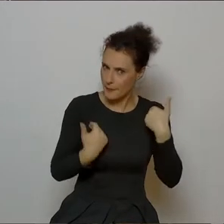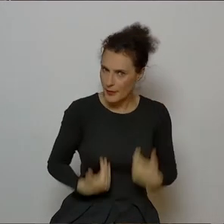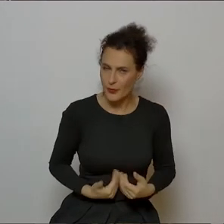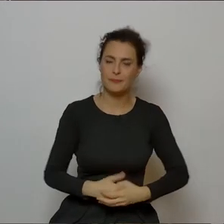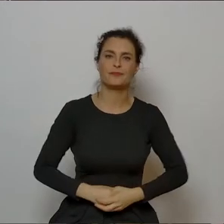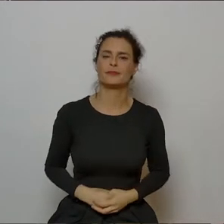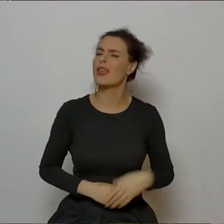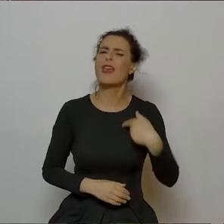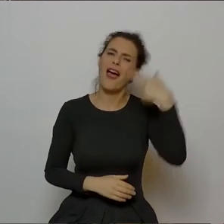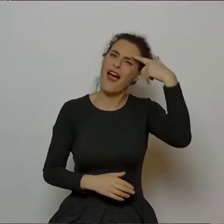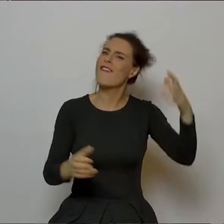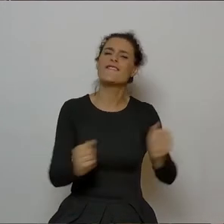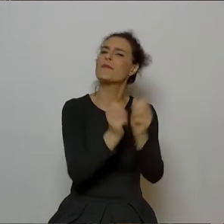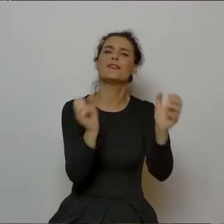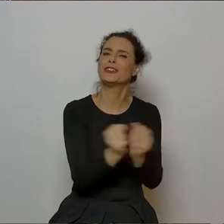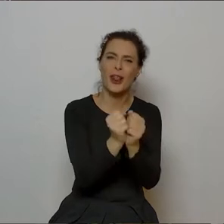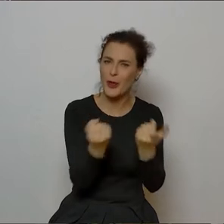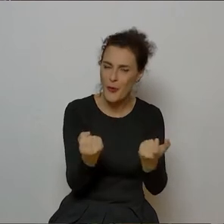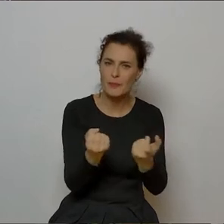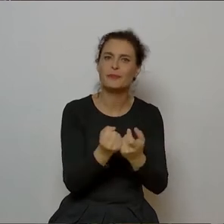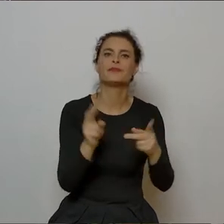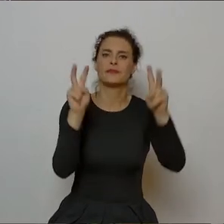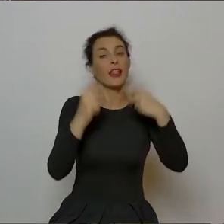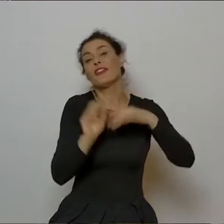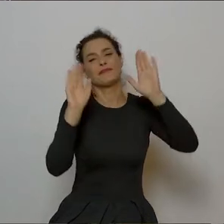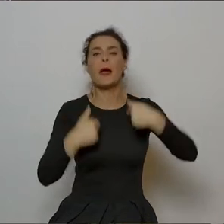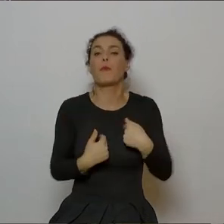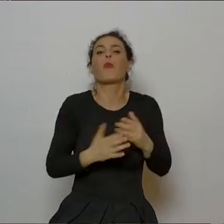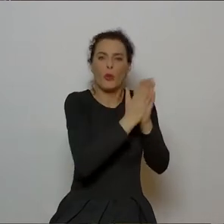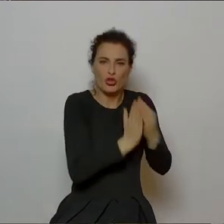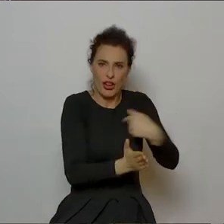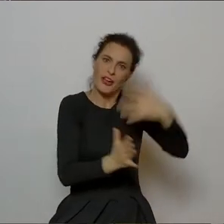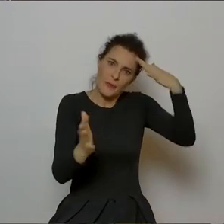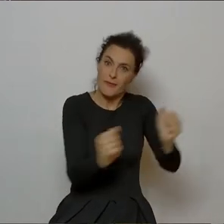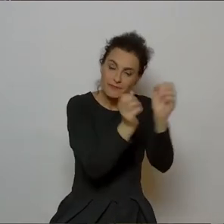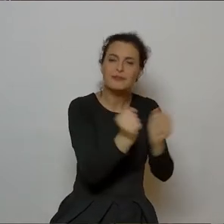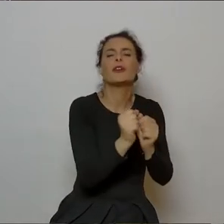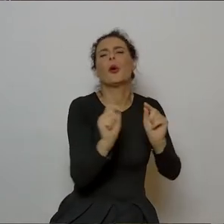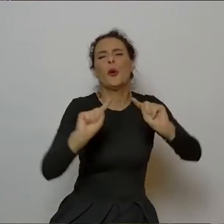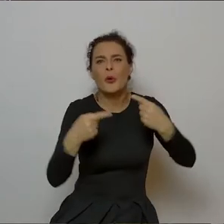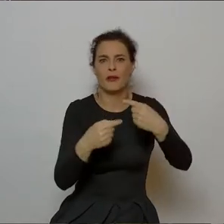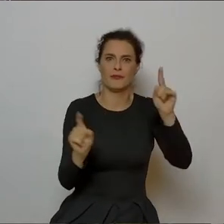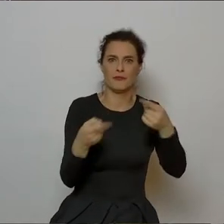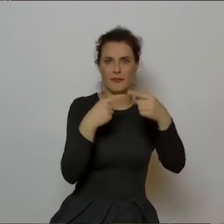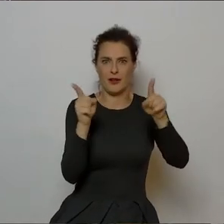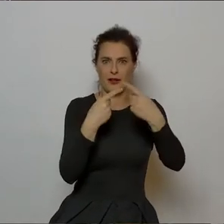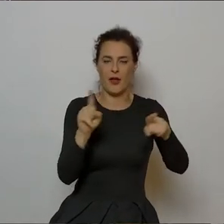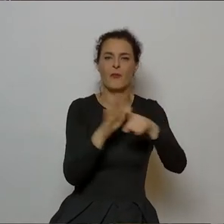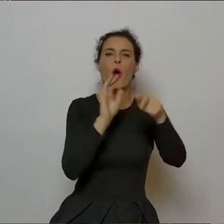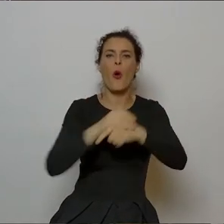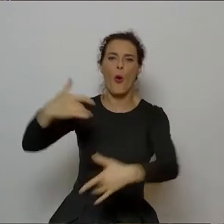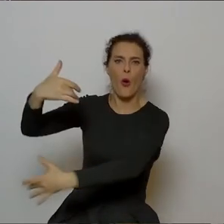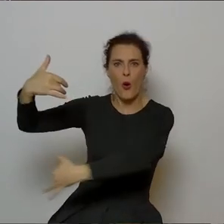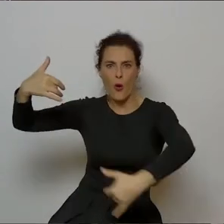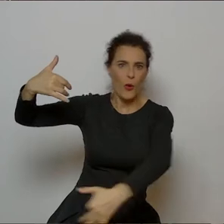I wymyśliłem, zostałem poproszony o wymyślenie jakiejś krótkiej melodii na kontrabasie. akurat